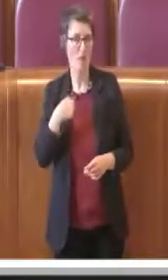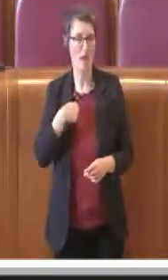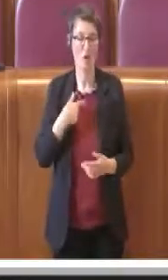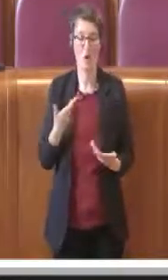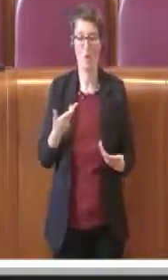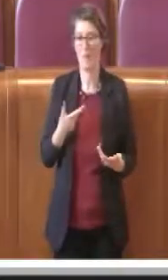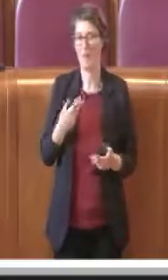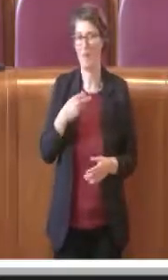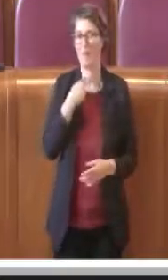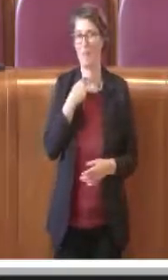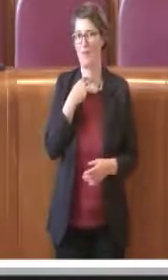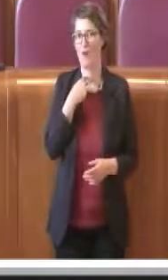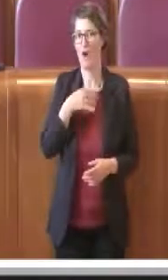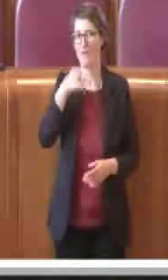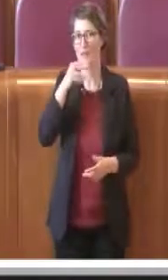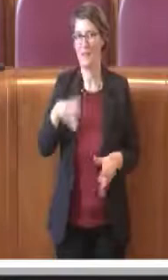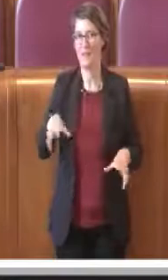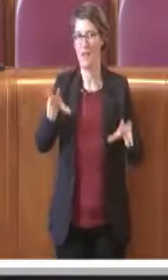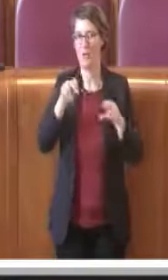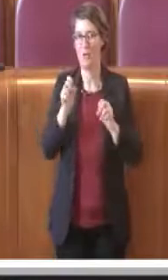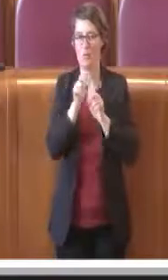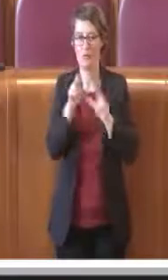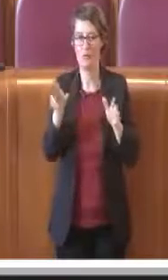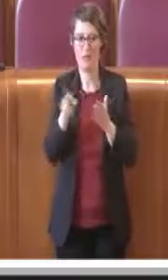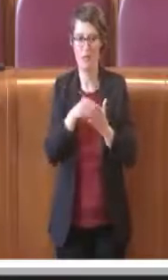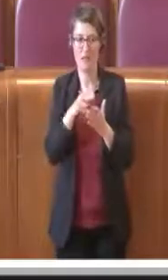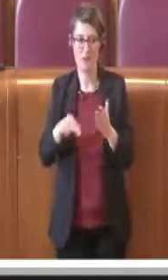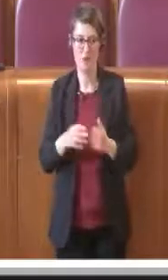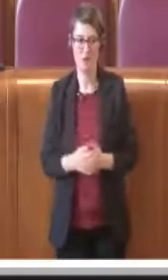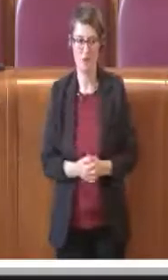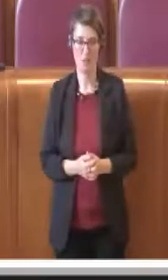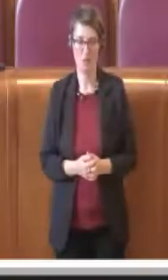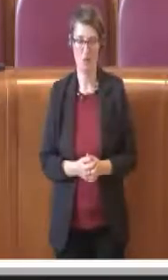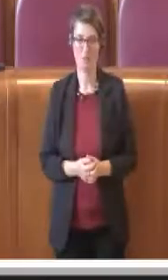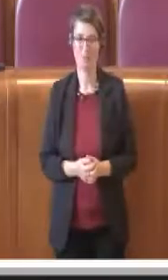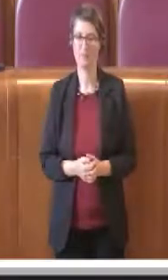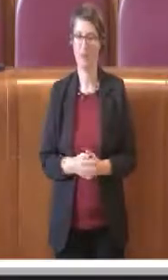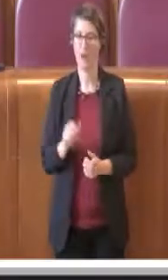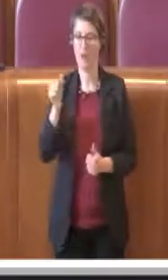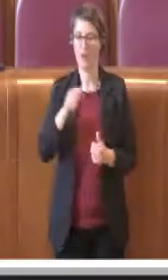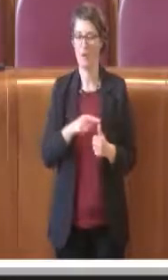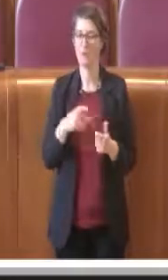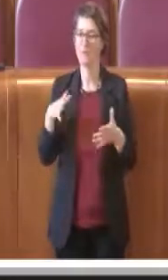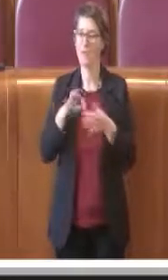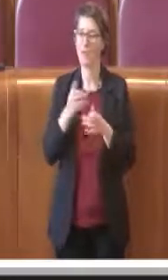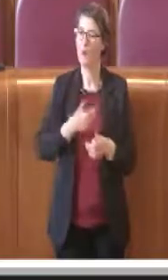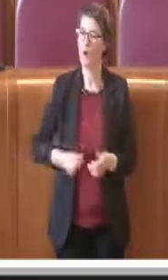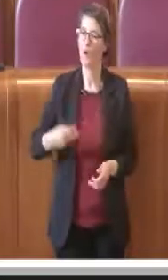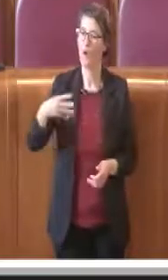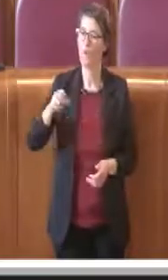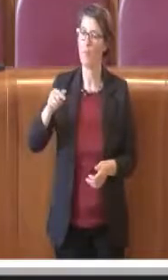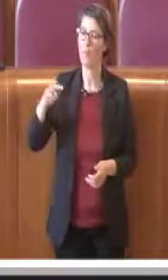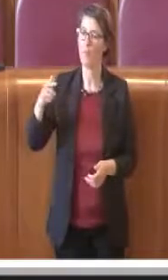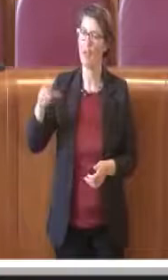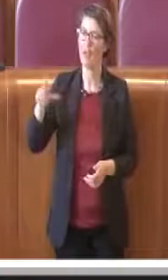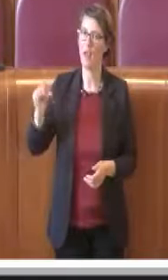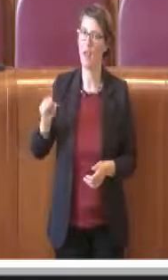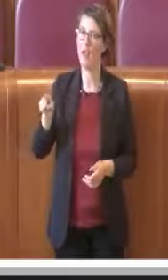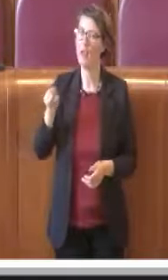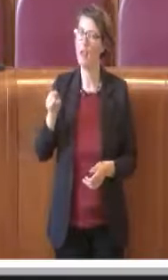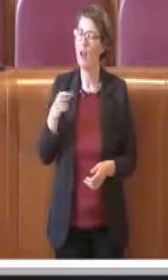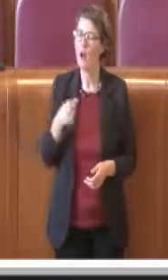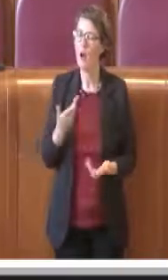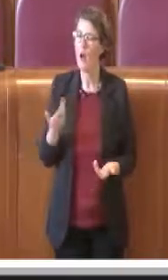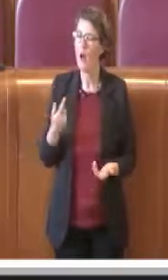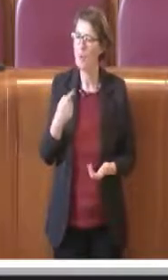di voto. Mi riferisco alla consigliera Montella, che non ha detto una cosa delle